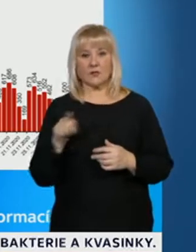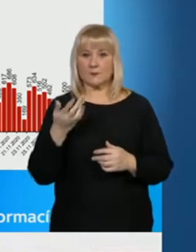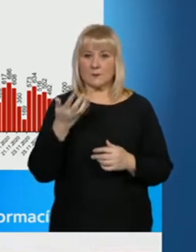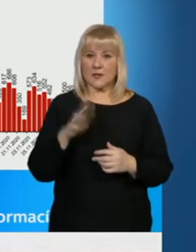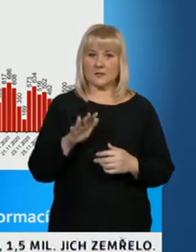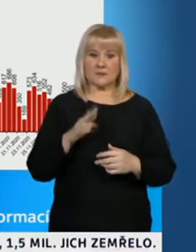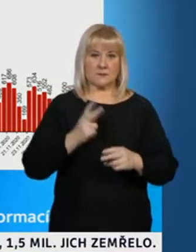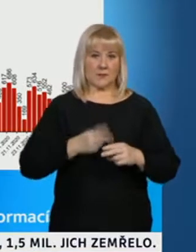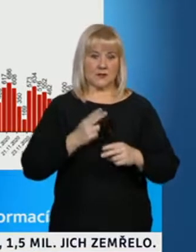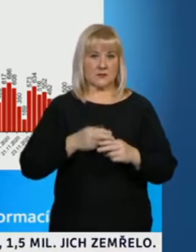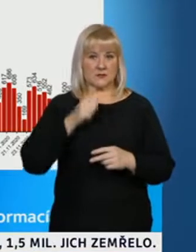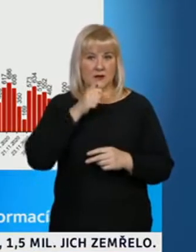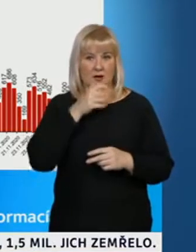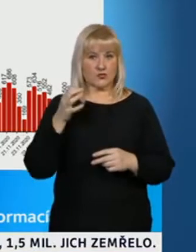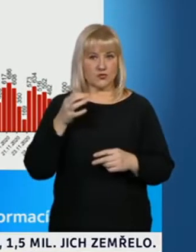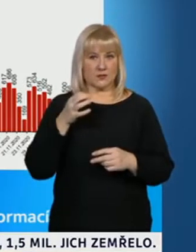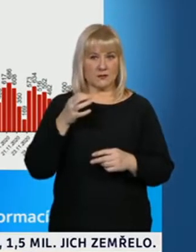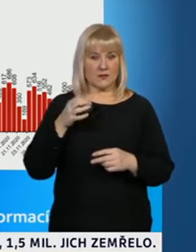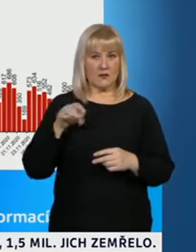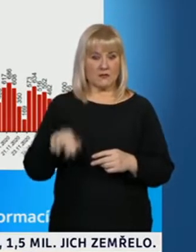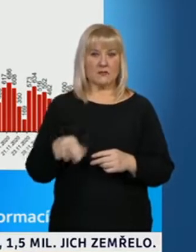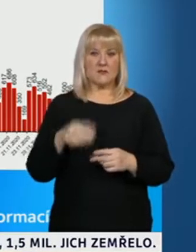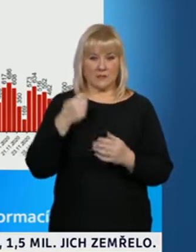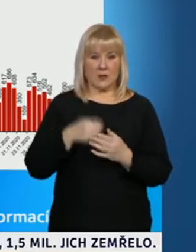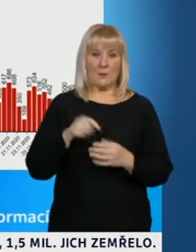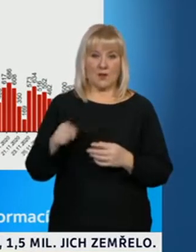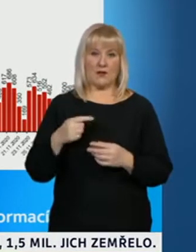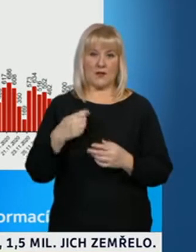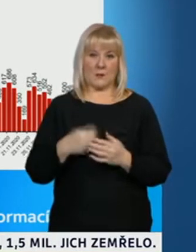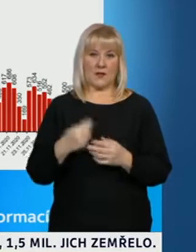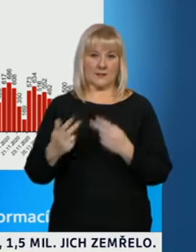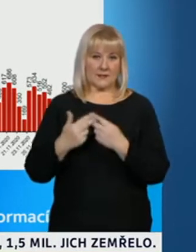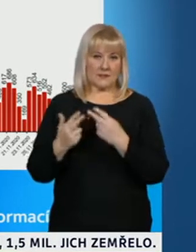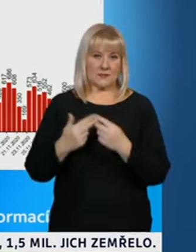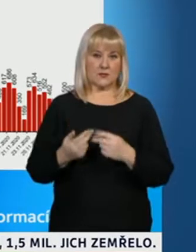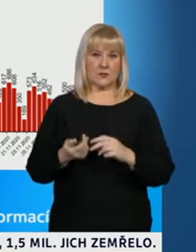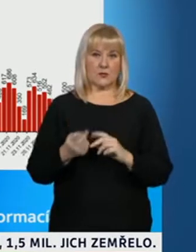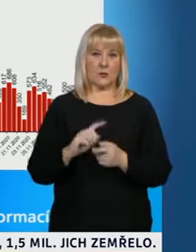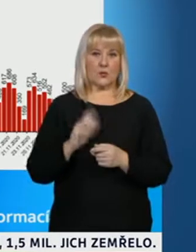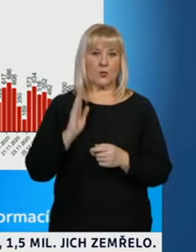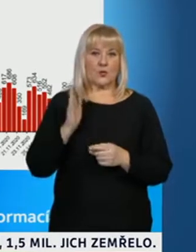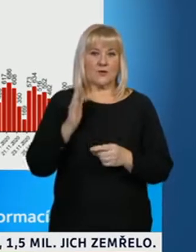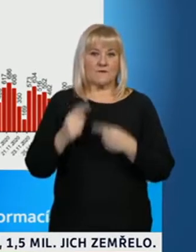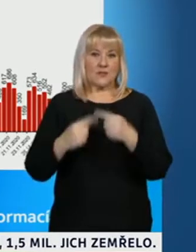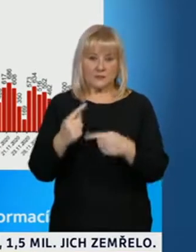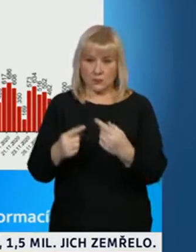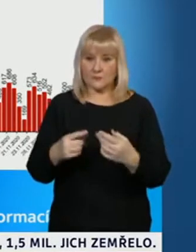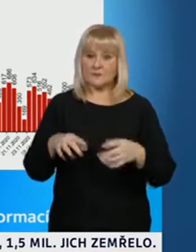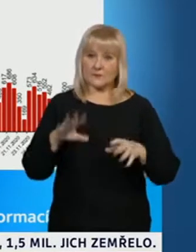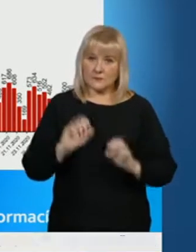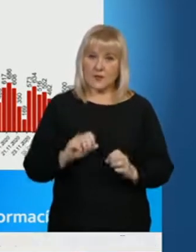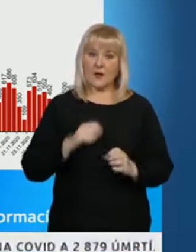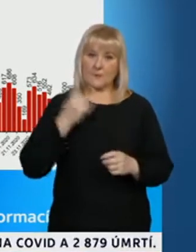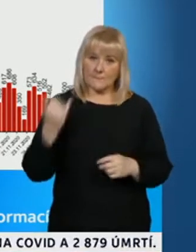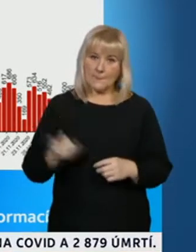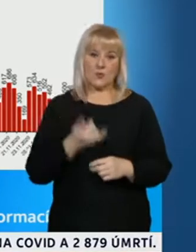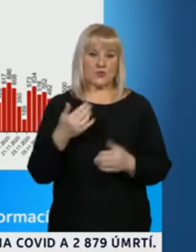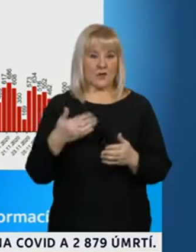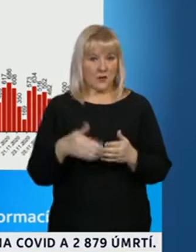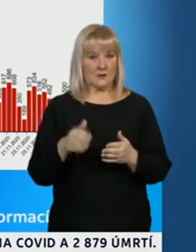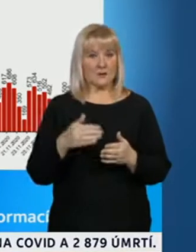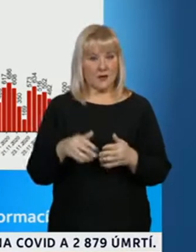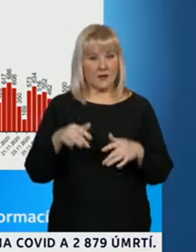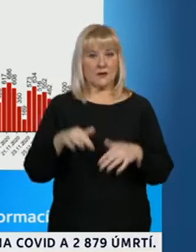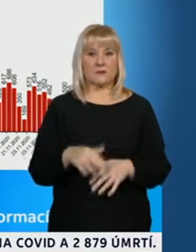pacientů denně vytvářejí jakési potenciální riziko pro ten budoucí vývoj. A stále jsme ale ve fázi, kdy můžeme říci,